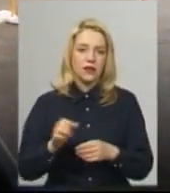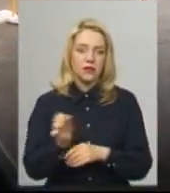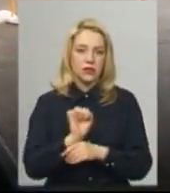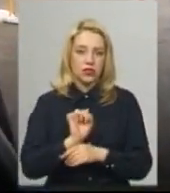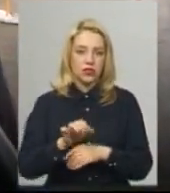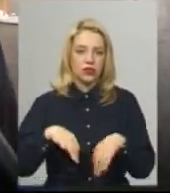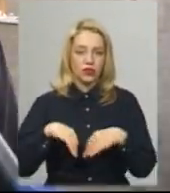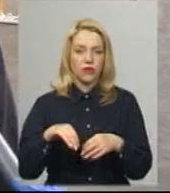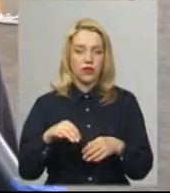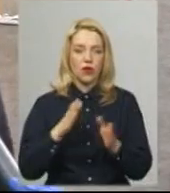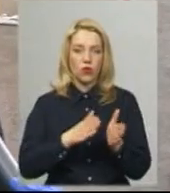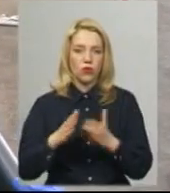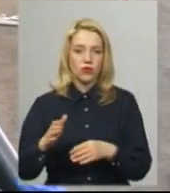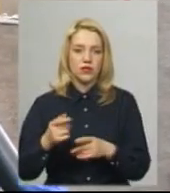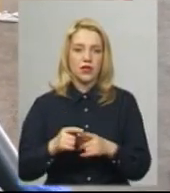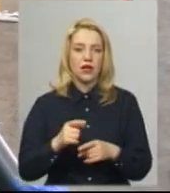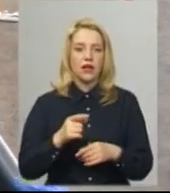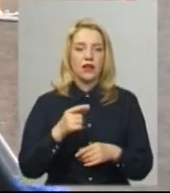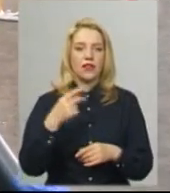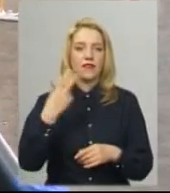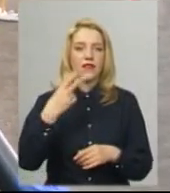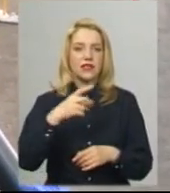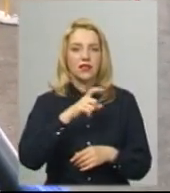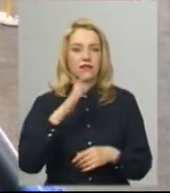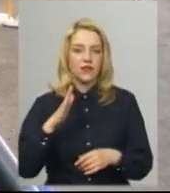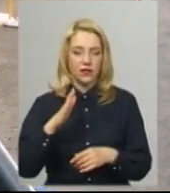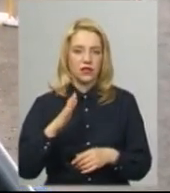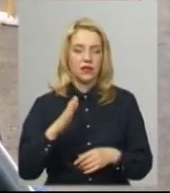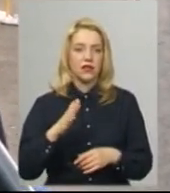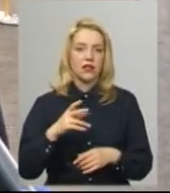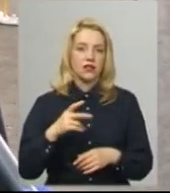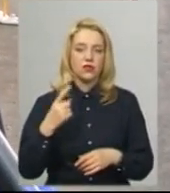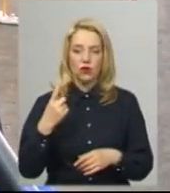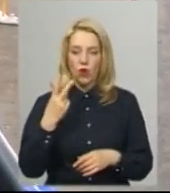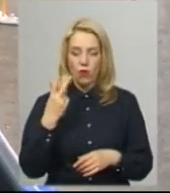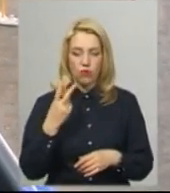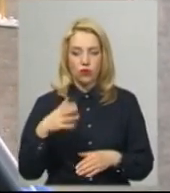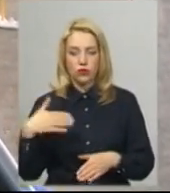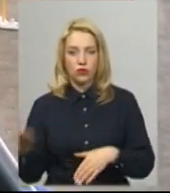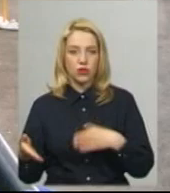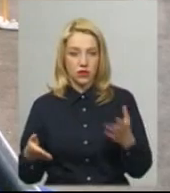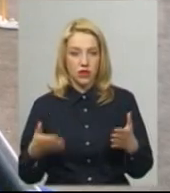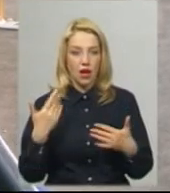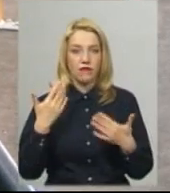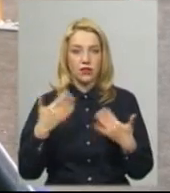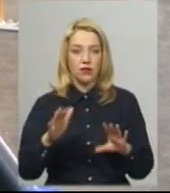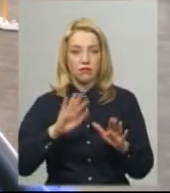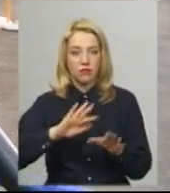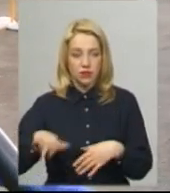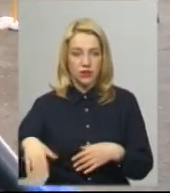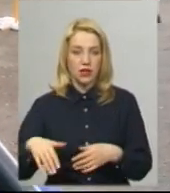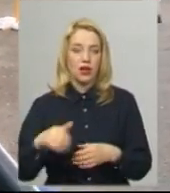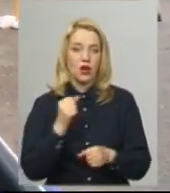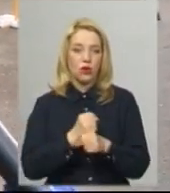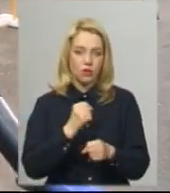-добу, десь хвилин 20 з обох сторон. А вже після закінчення робіт